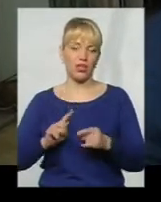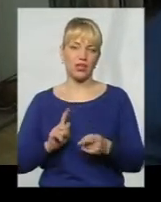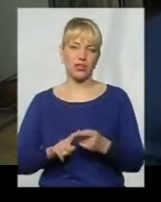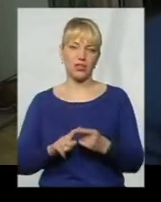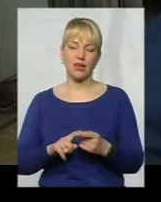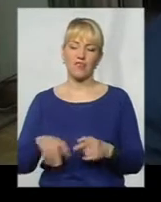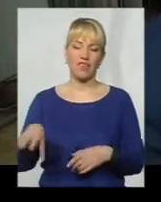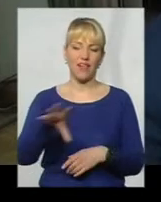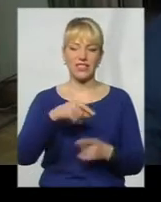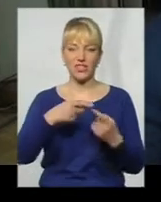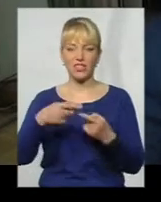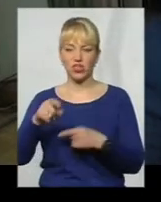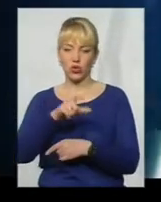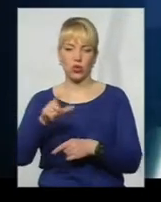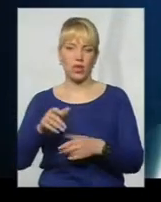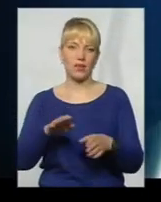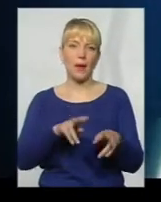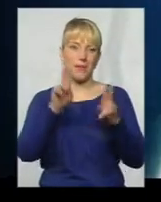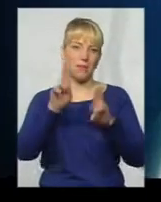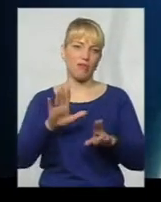підходи і правила повинні бути один.